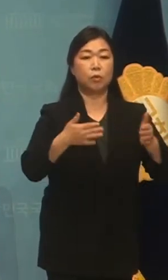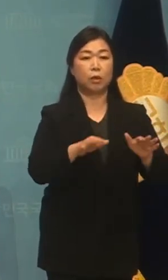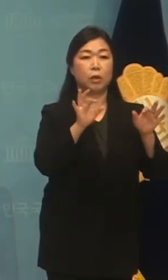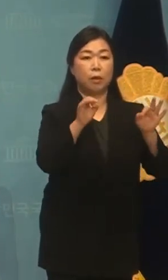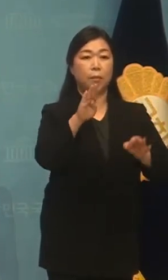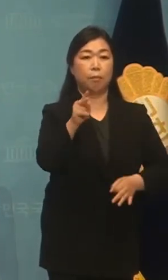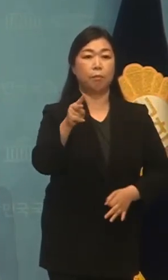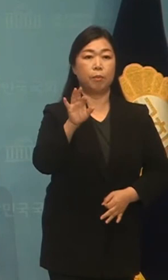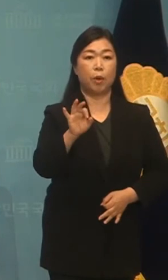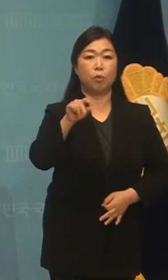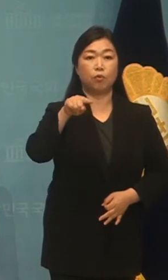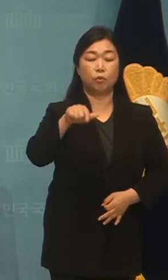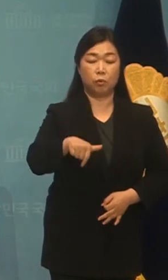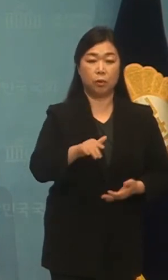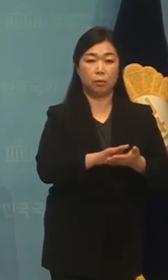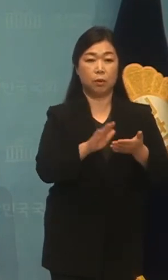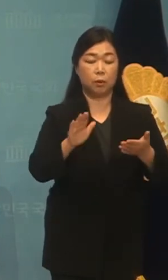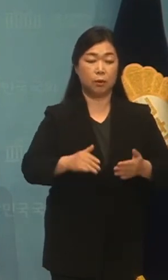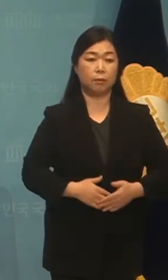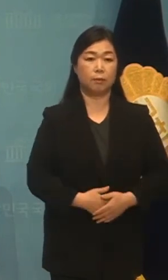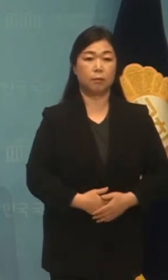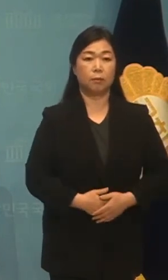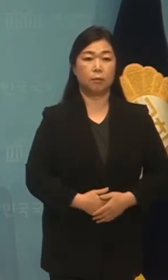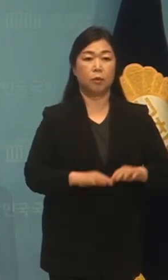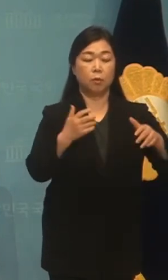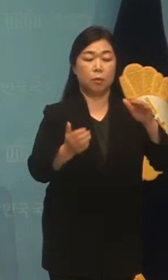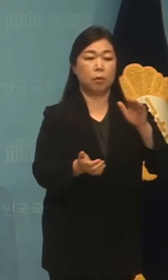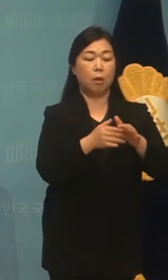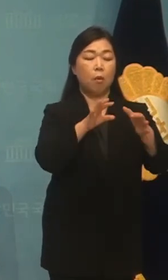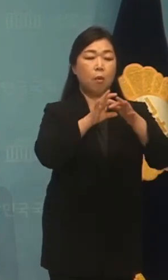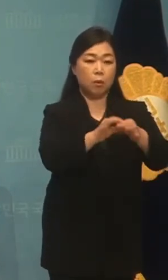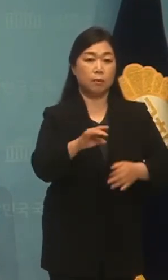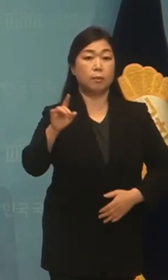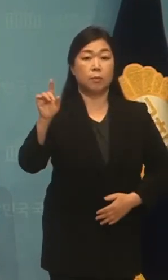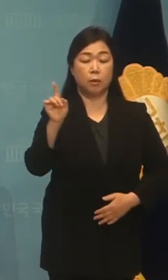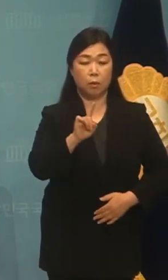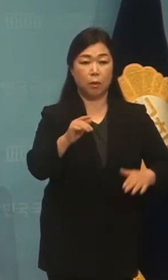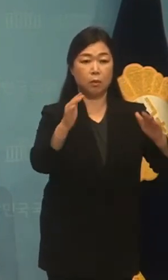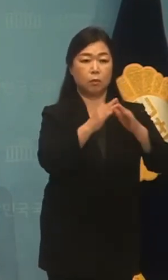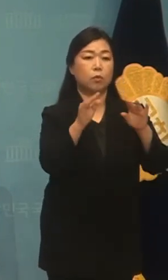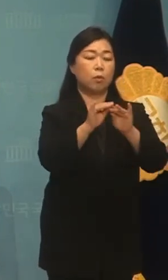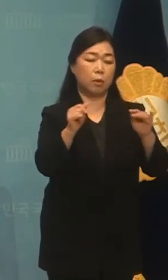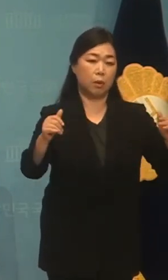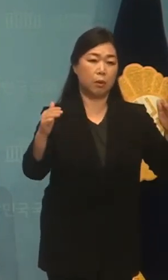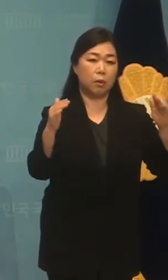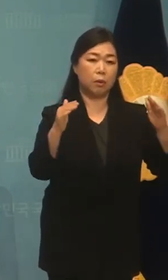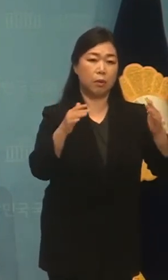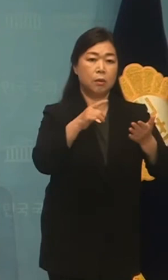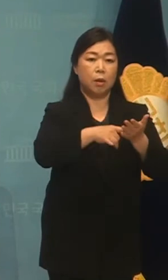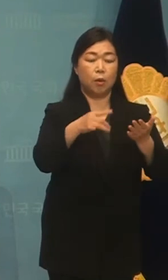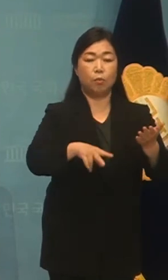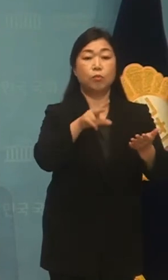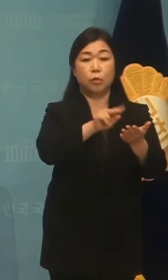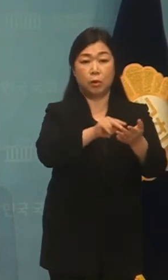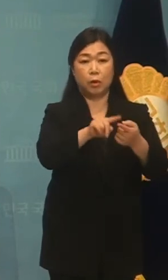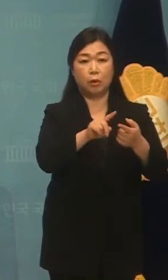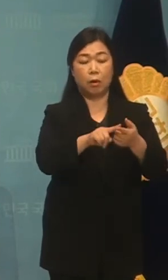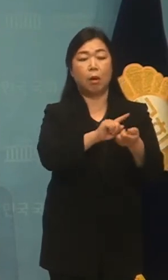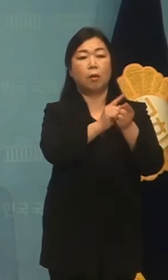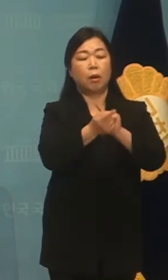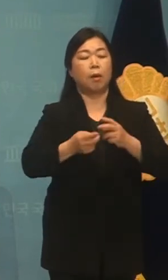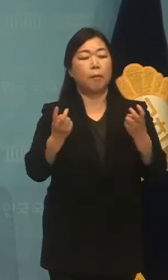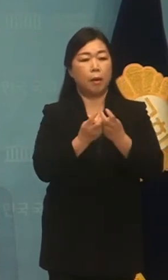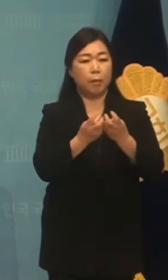김변중입니다. 국민 최고의 관측자 중의 하나인 부동산 세세 문제에 대해서 대안을